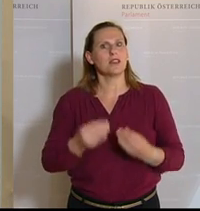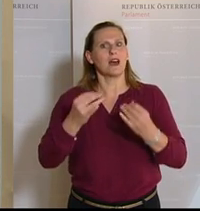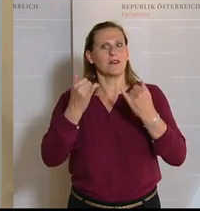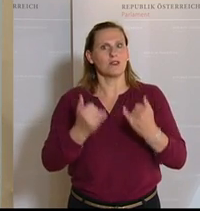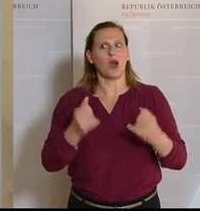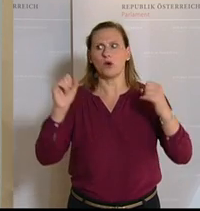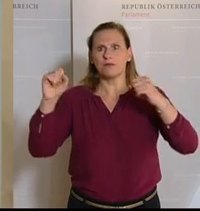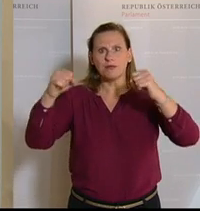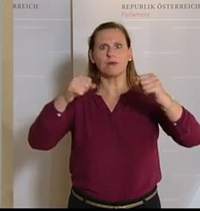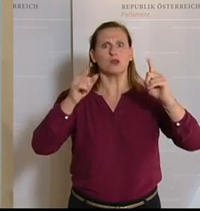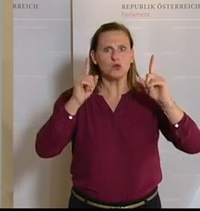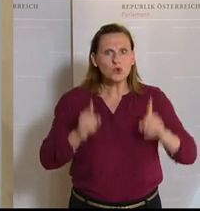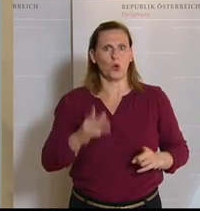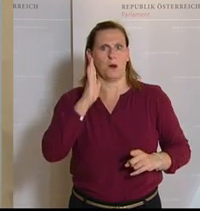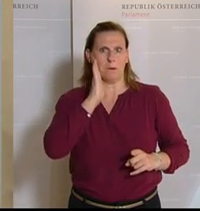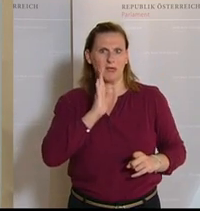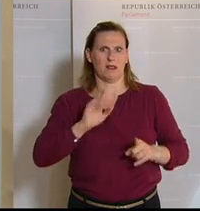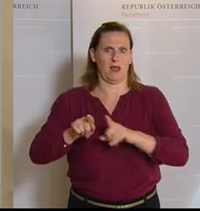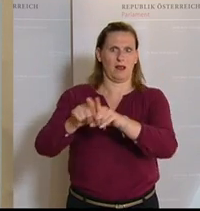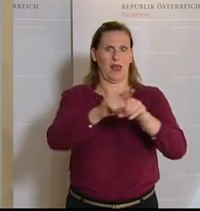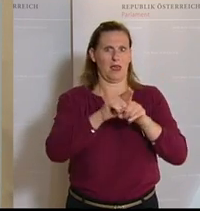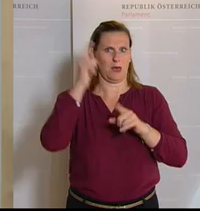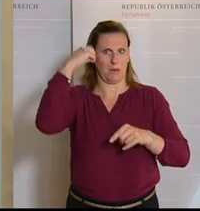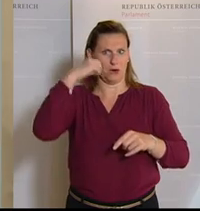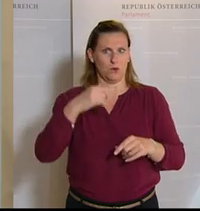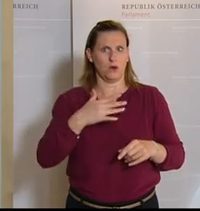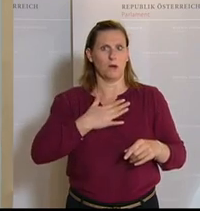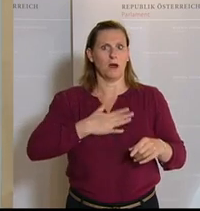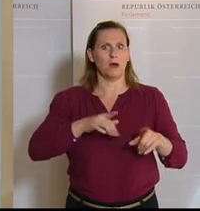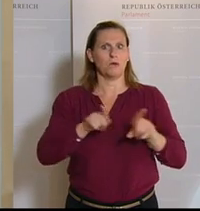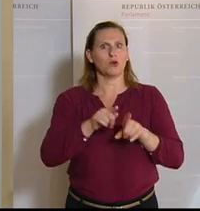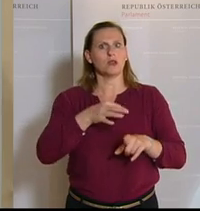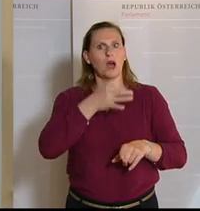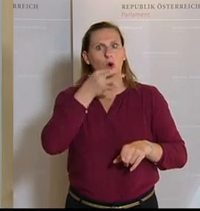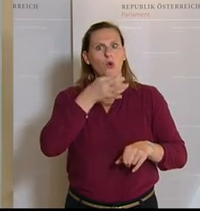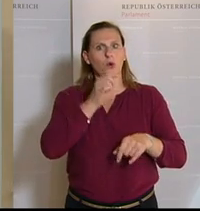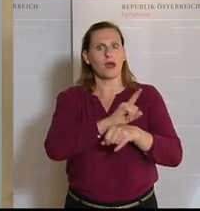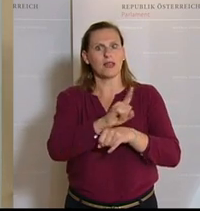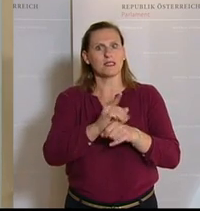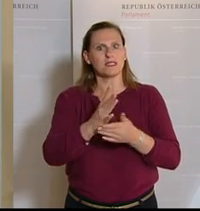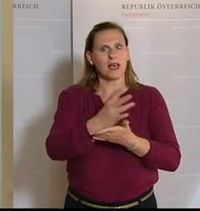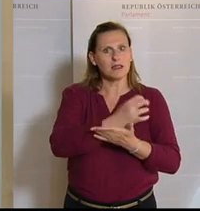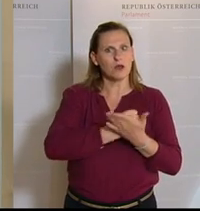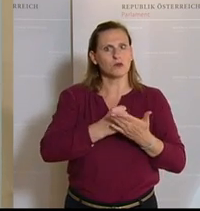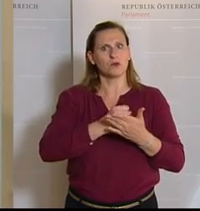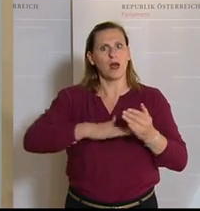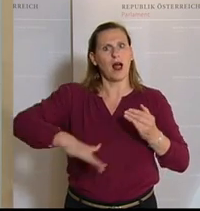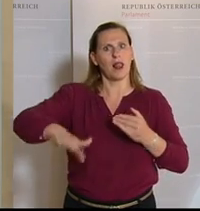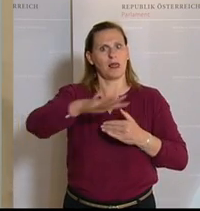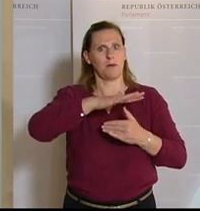Vernehmen herstellen können. Ich möchte aber meine Redezeit auch dazu nutzen, den gemeinnützigen Sektor insgesamt anzusprechen.